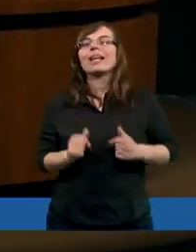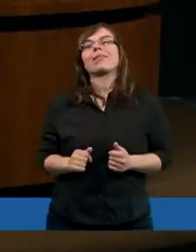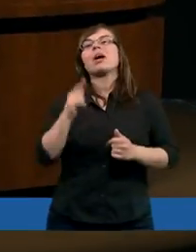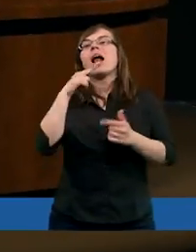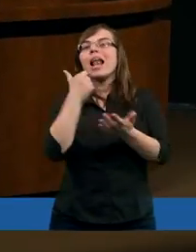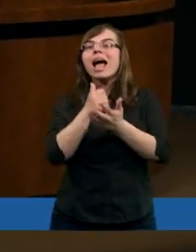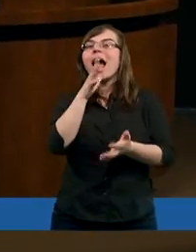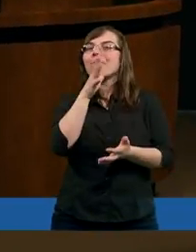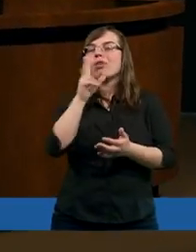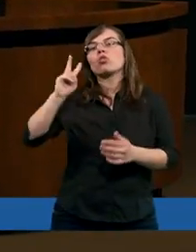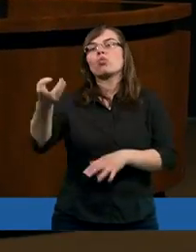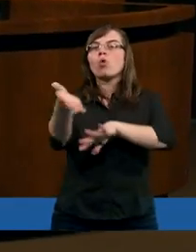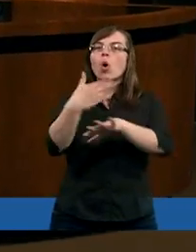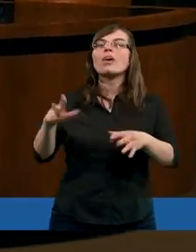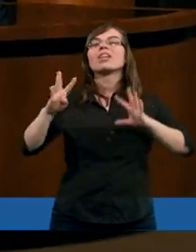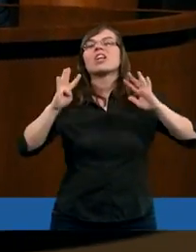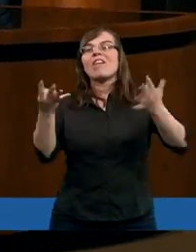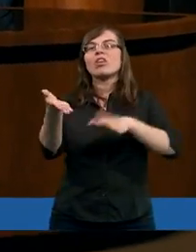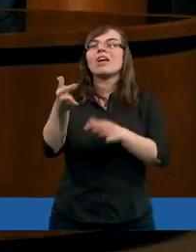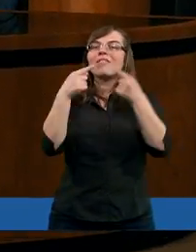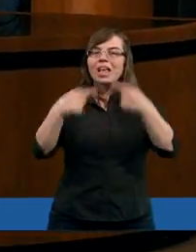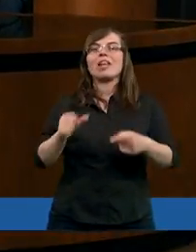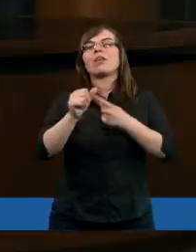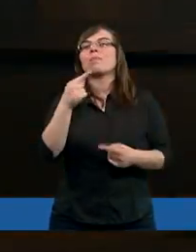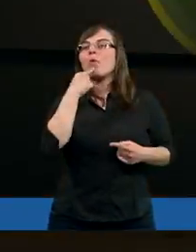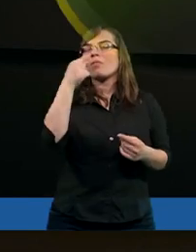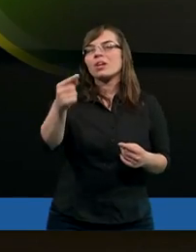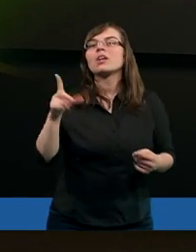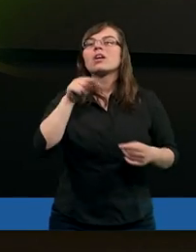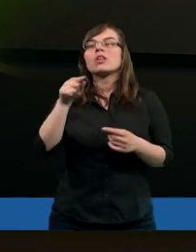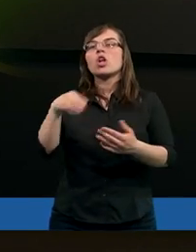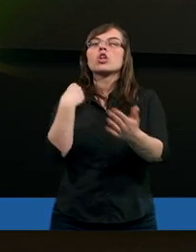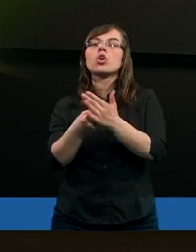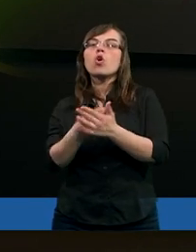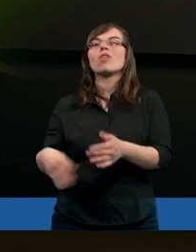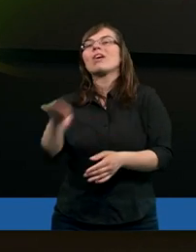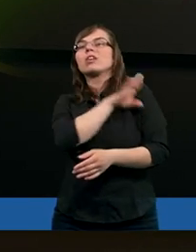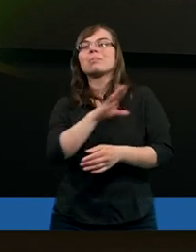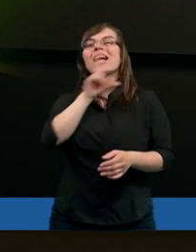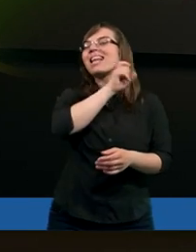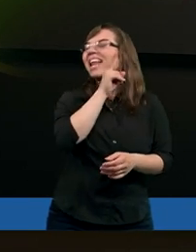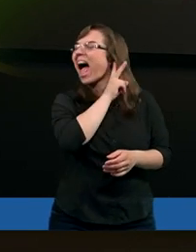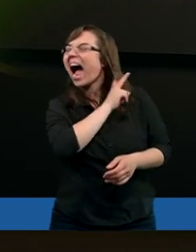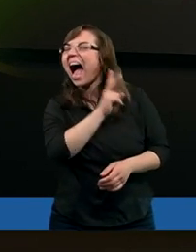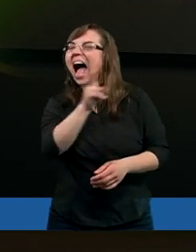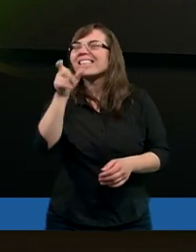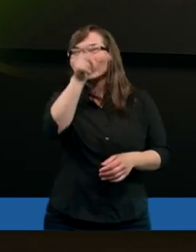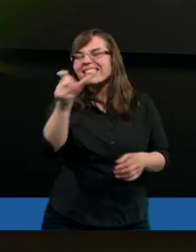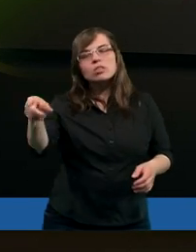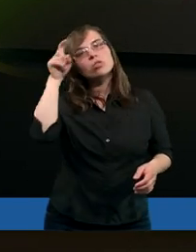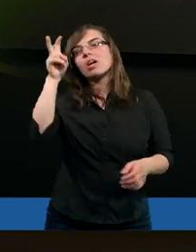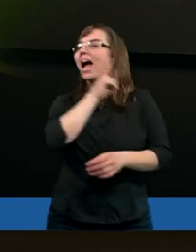hebrajczyków w drugim rozdziale i w dziewiątym wierszu jest powiedziane, że On skosztował śmierci za każdego.